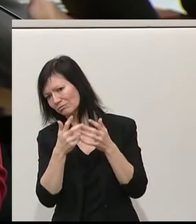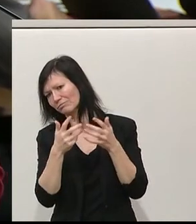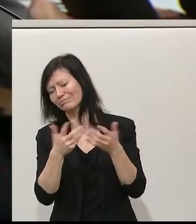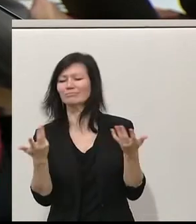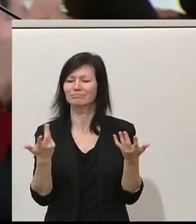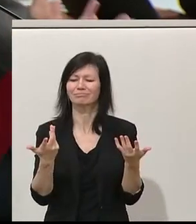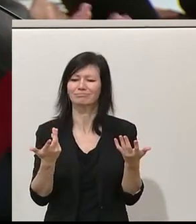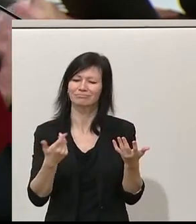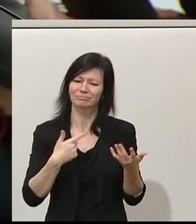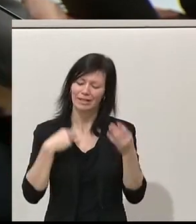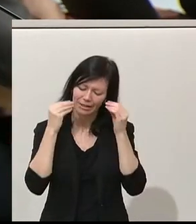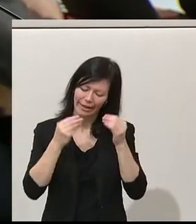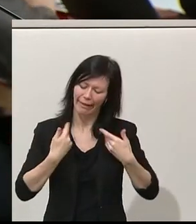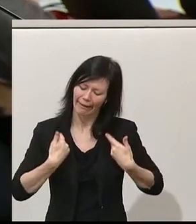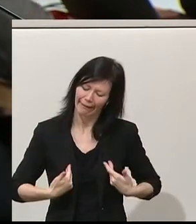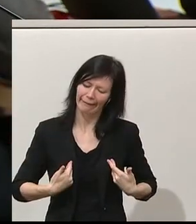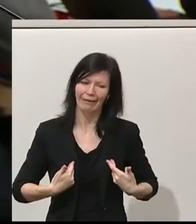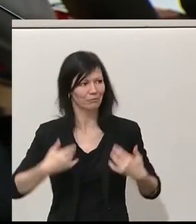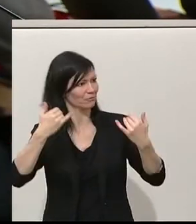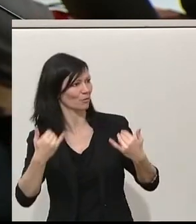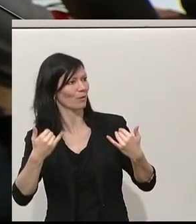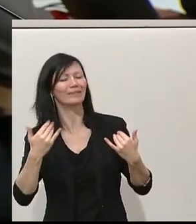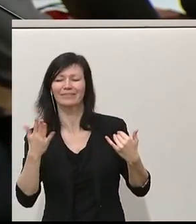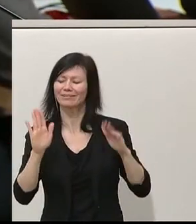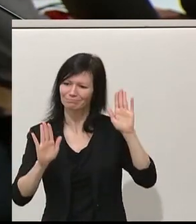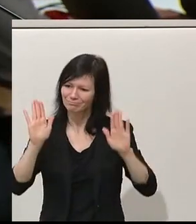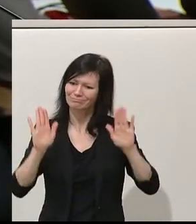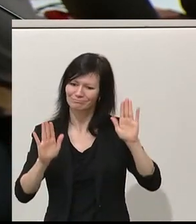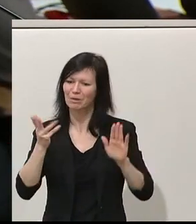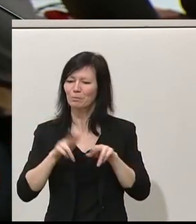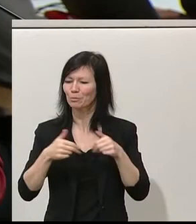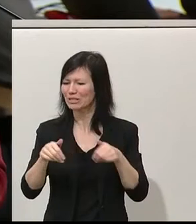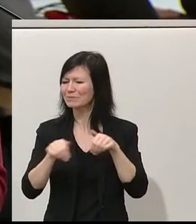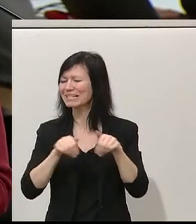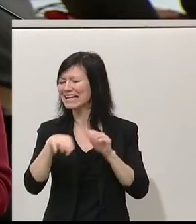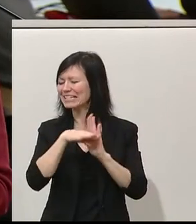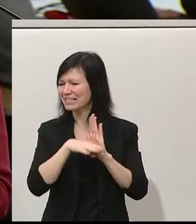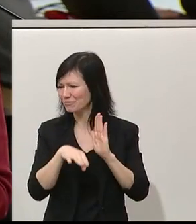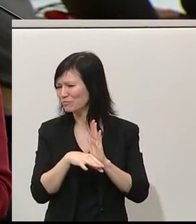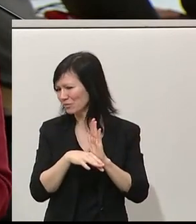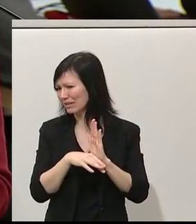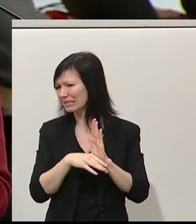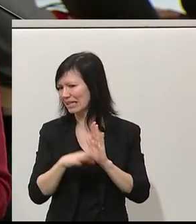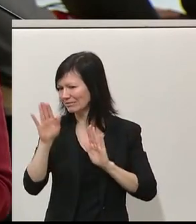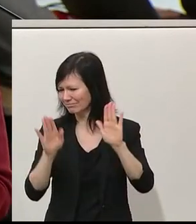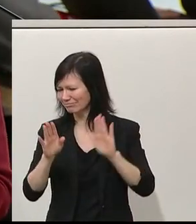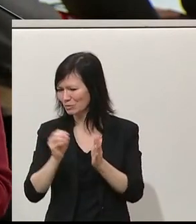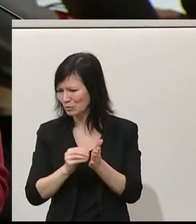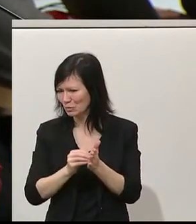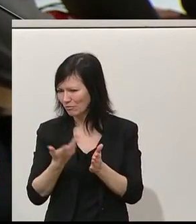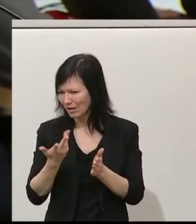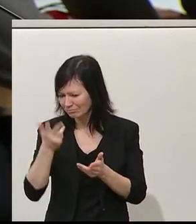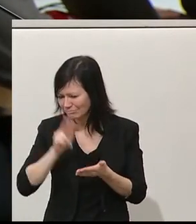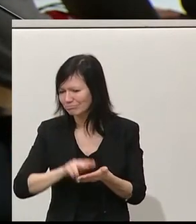Ministerium, so Ihrer Zustimmung heute auch zum Bundesministeriengesetz zu leiten, das neben Verkehr,